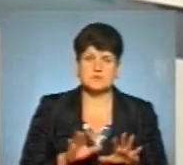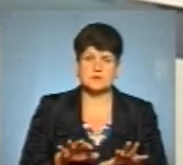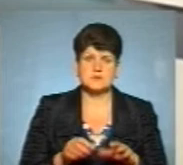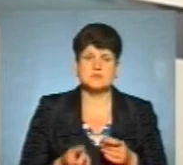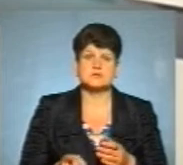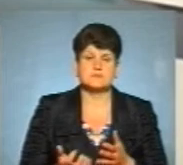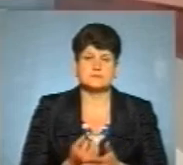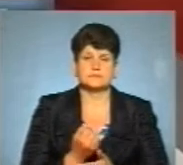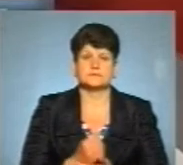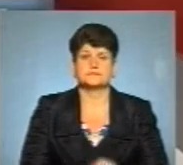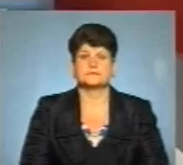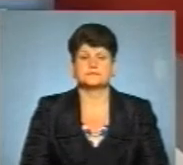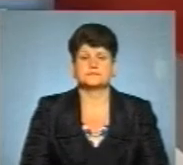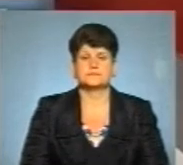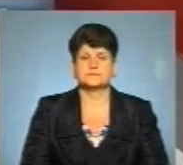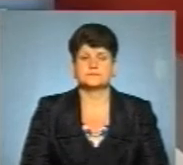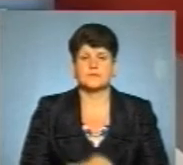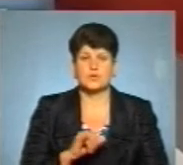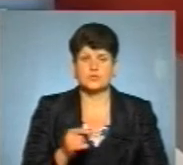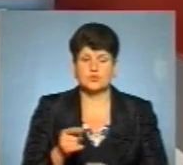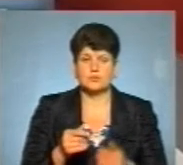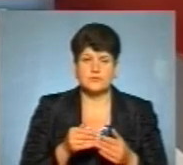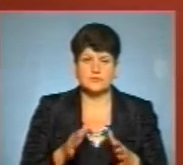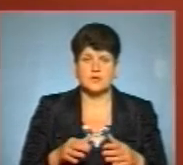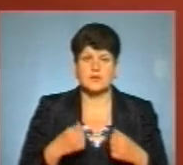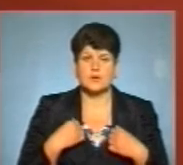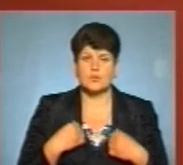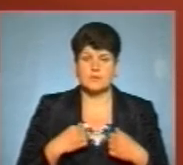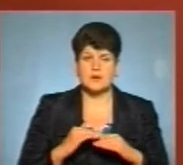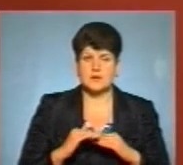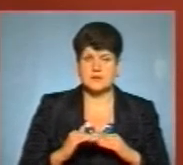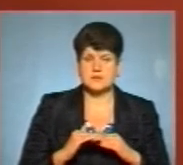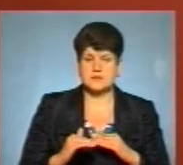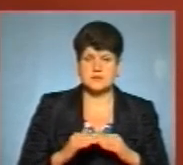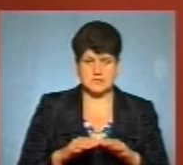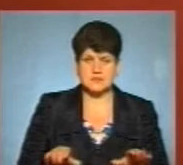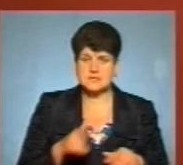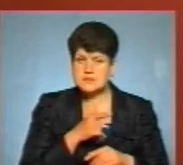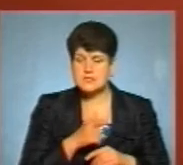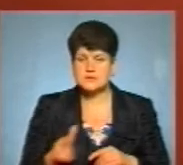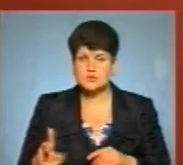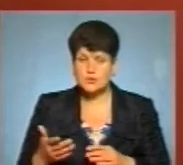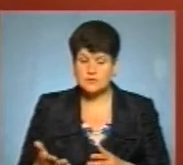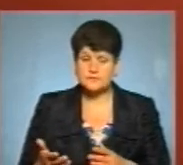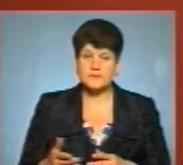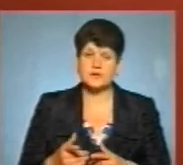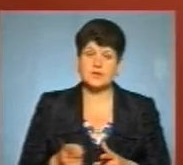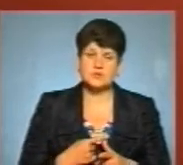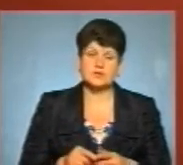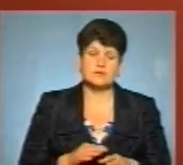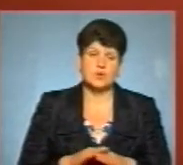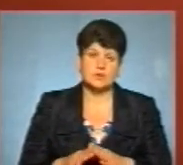виявлення. У Тернополі відкрили купальний сезон. Про це повідомляє сайт міської ради. Чи дотримуюся на пляжах